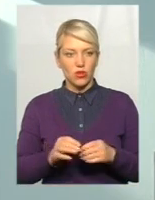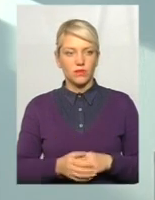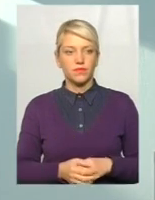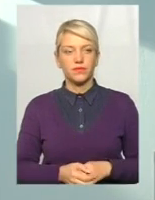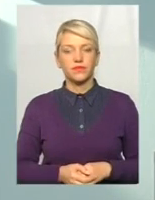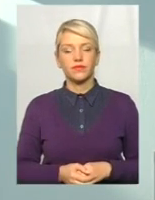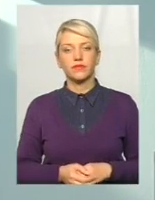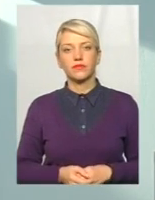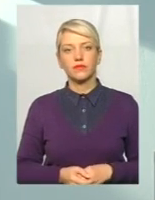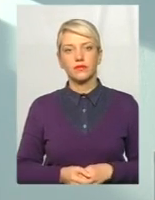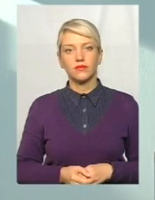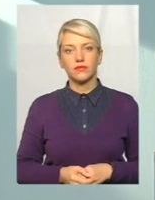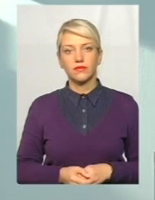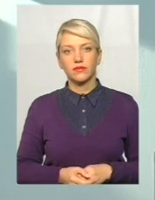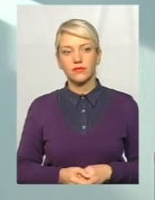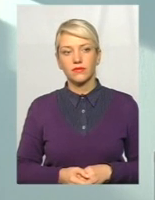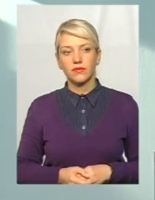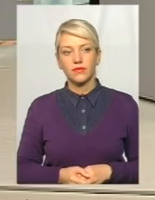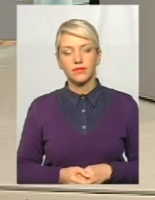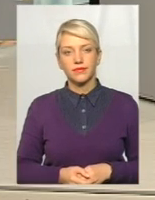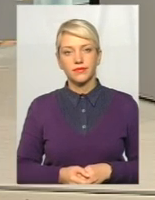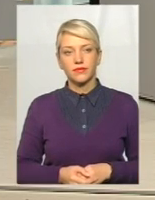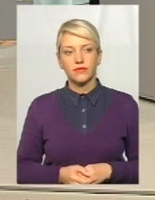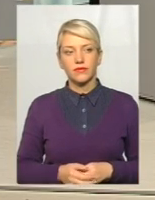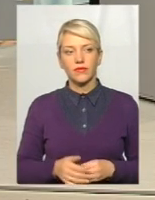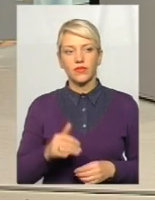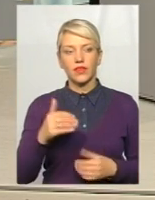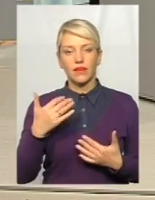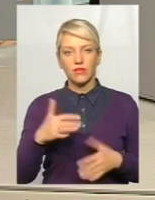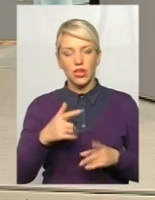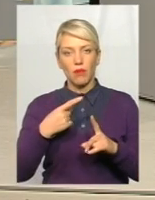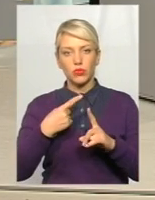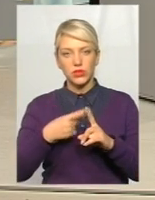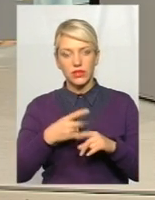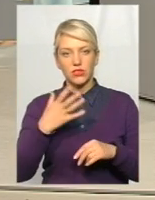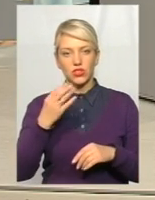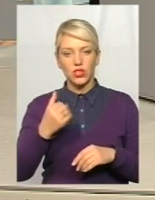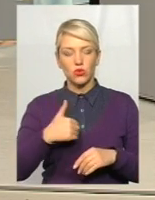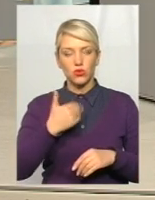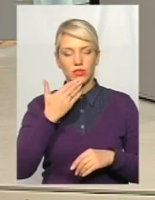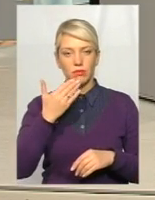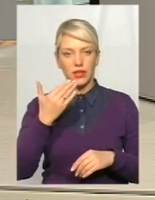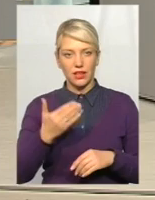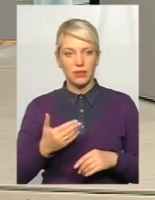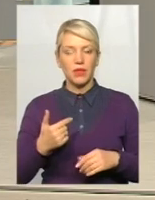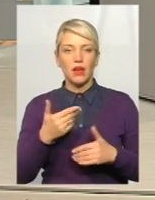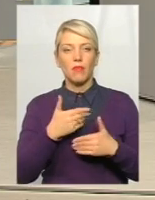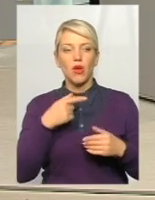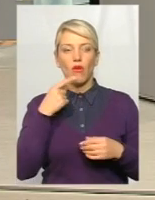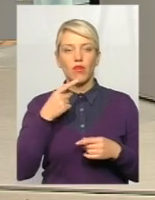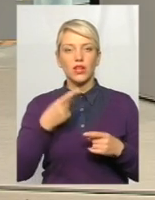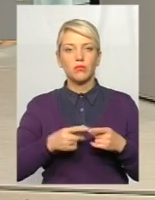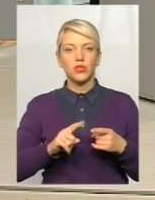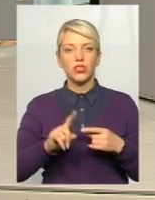бачить, і може змінювати. Може змінювати. Це вже позитив. І ще хотіла запитати таке. Ми говорили про те, що